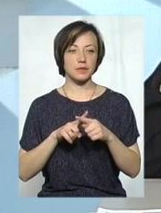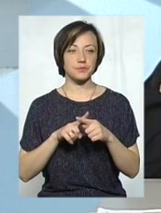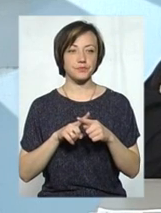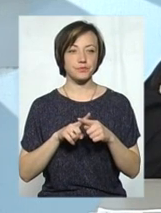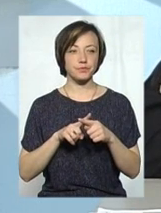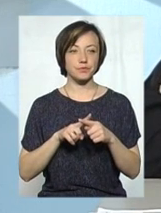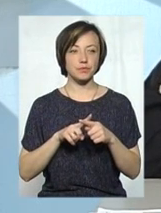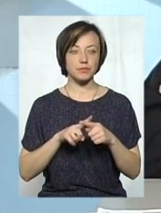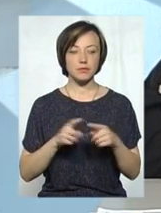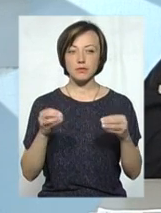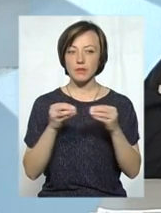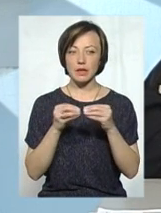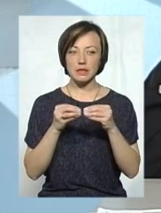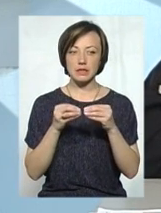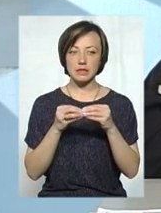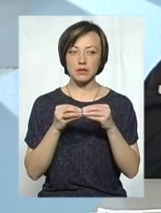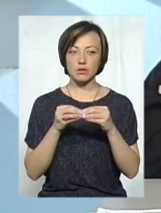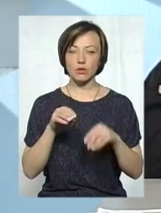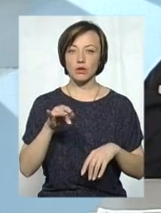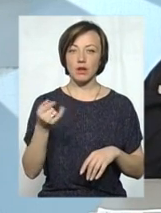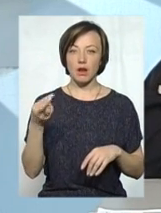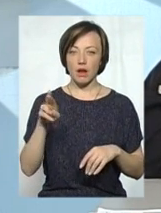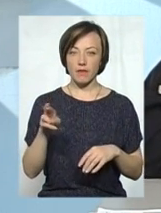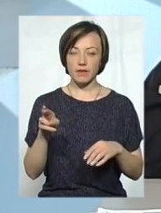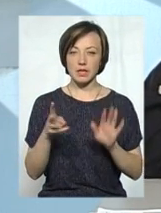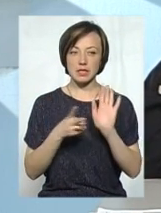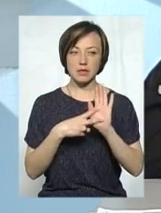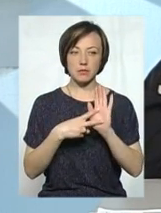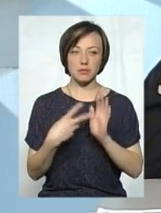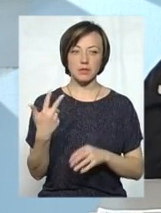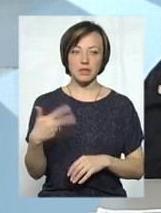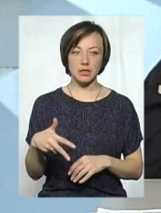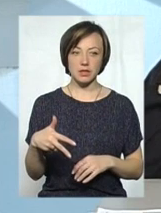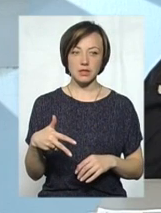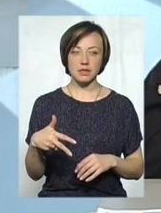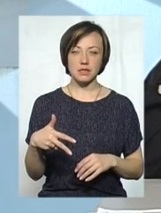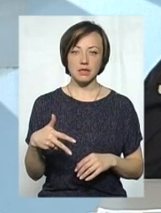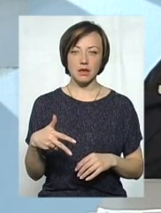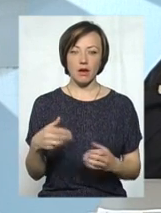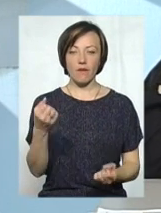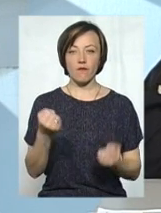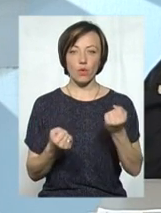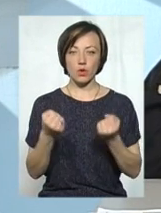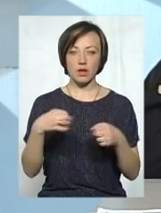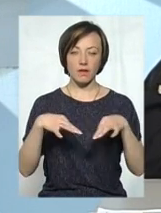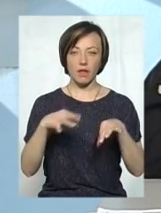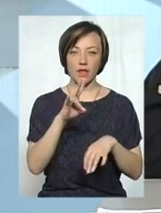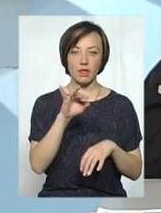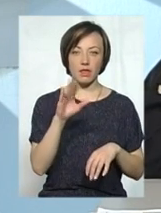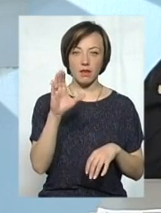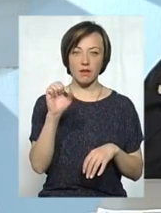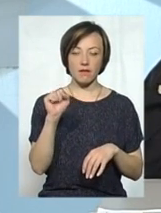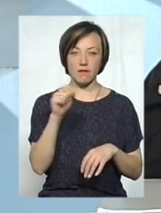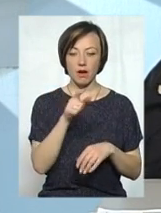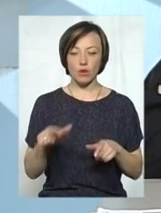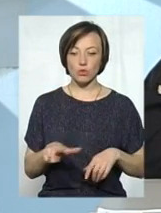зокрема, 10 травня біля 7.30 водій автомобіля Нива на автодорозі Житомир